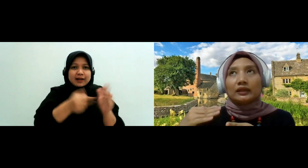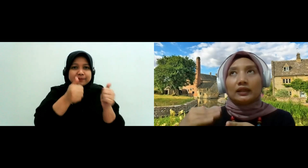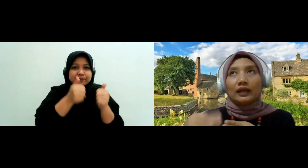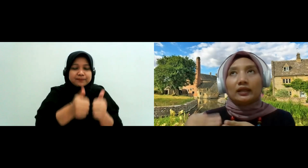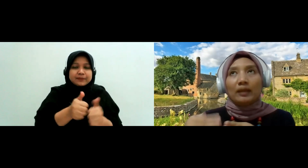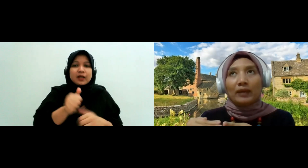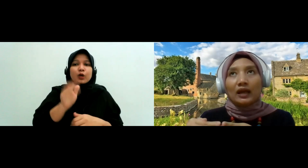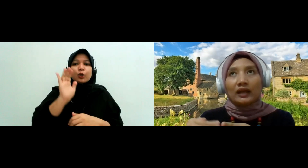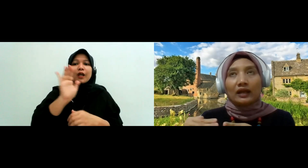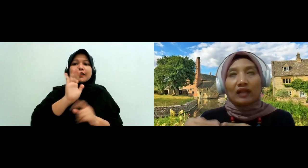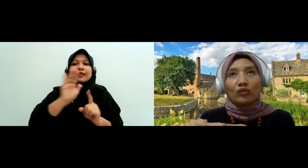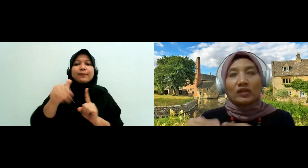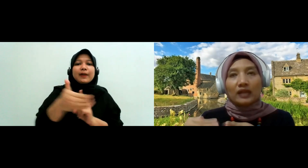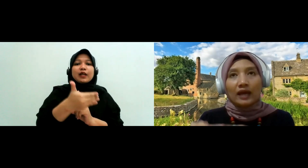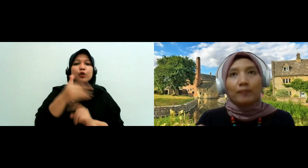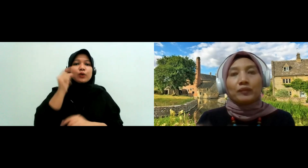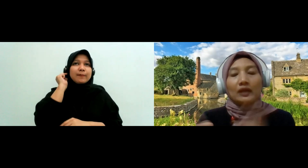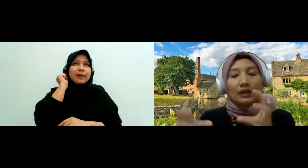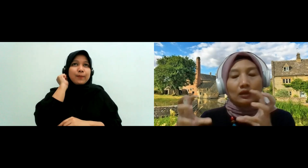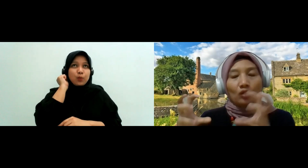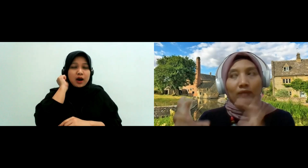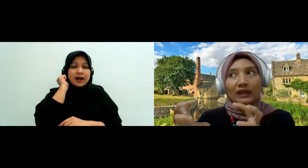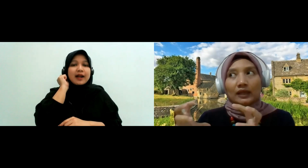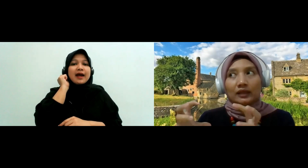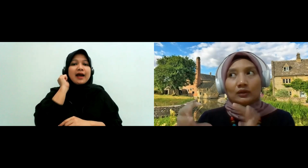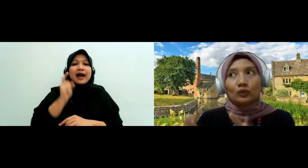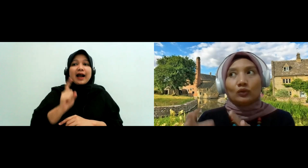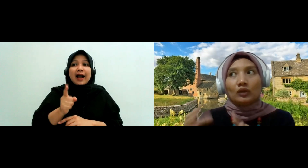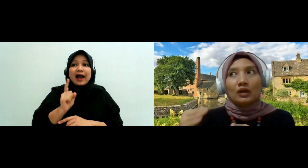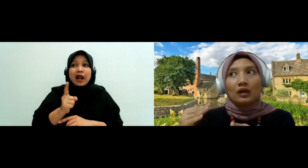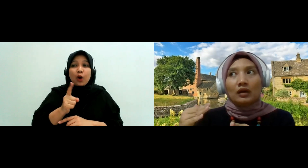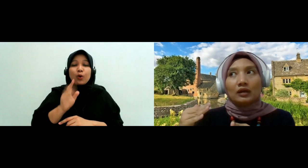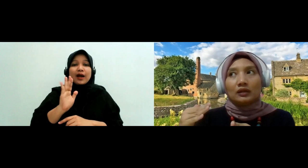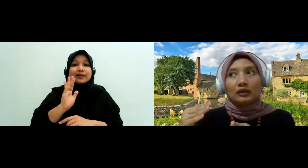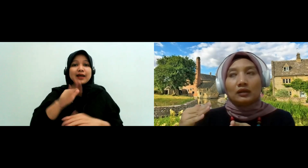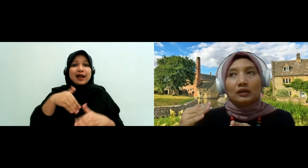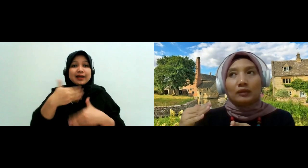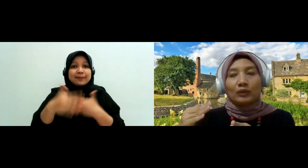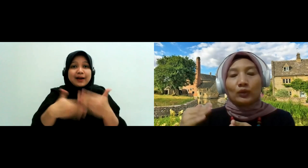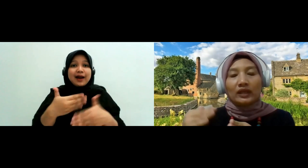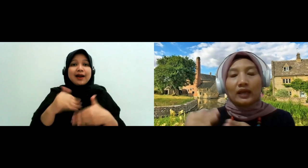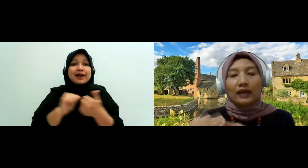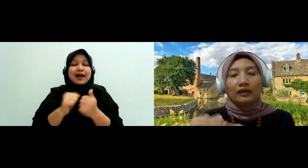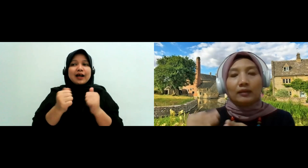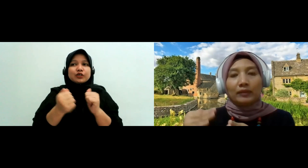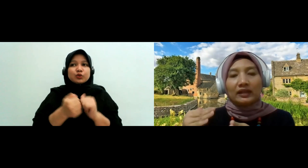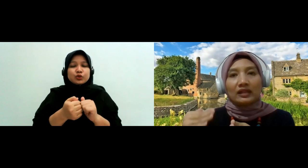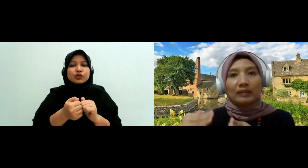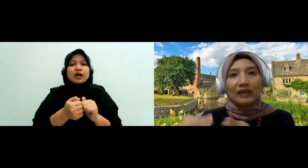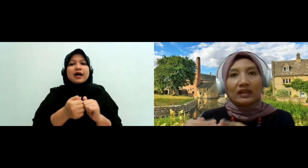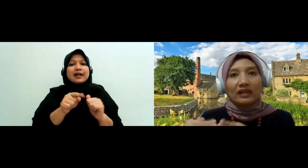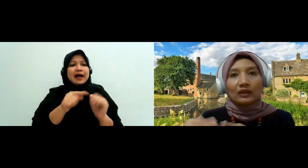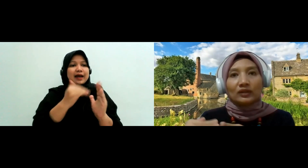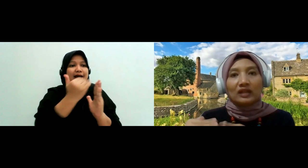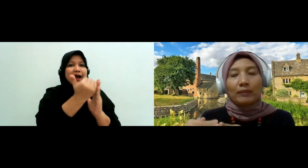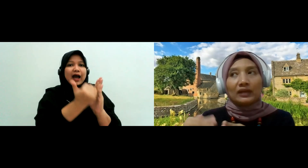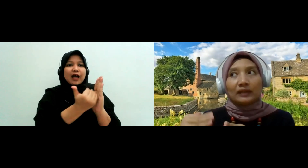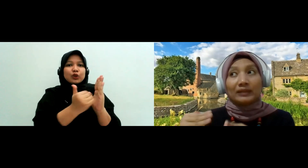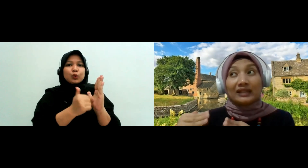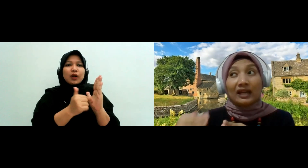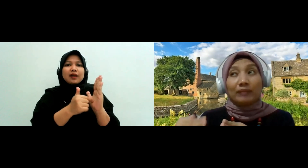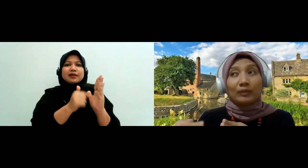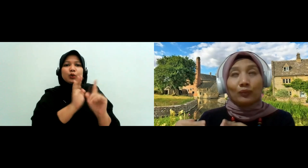ketika dia menangani kasus yang normanya itu merugikan mendiskriminasi atau tidak